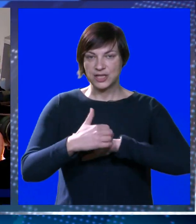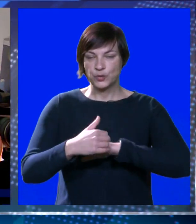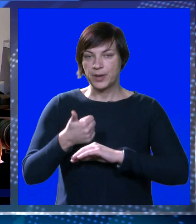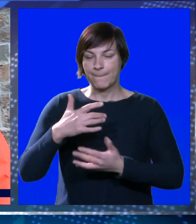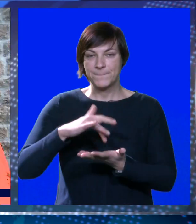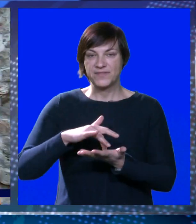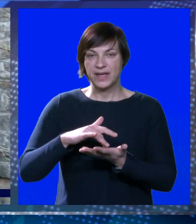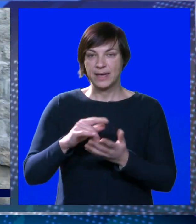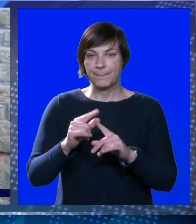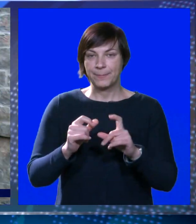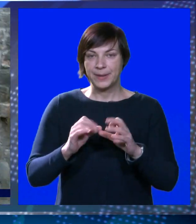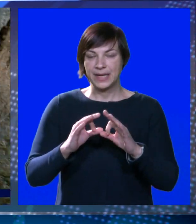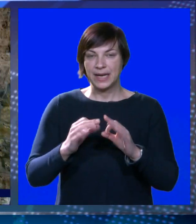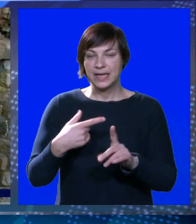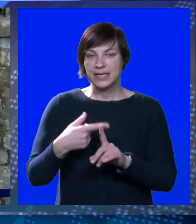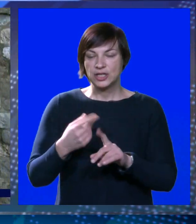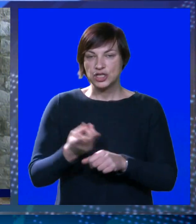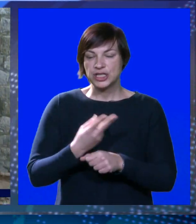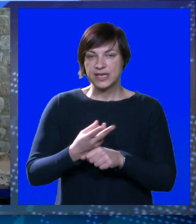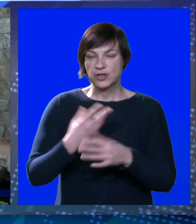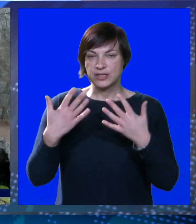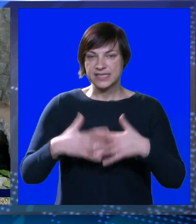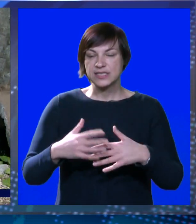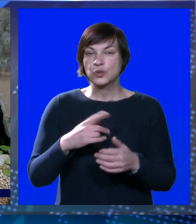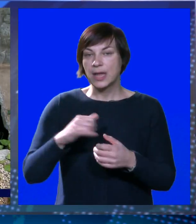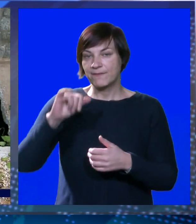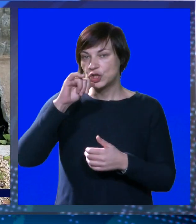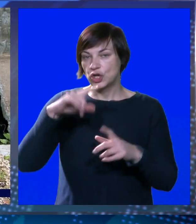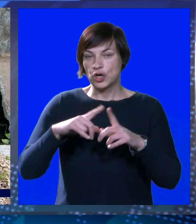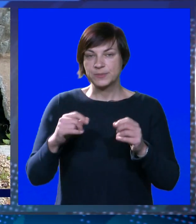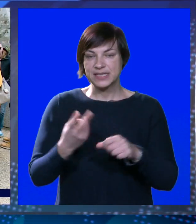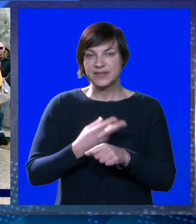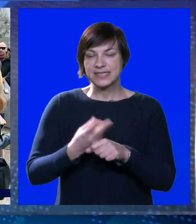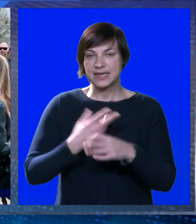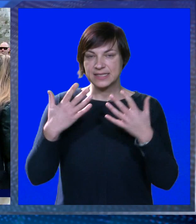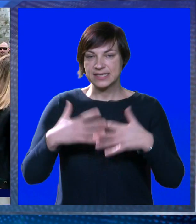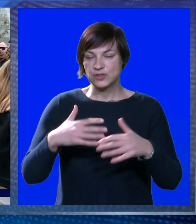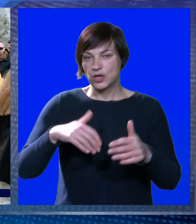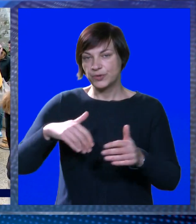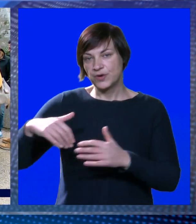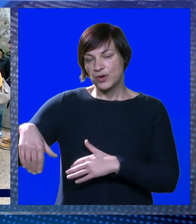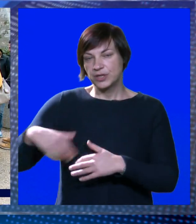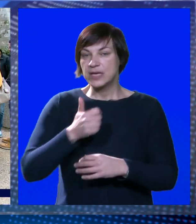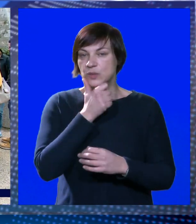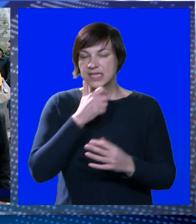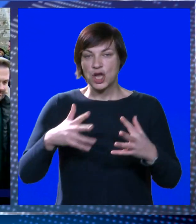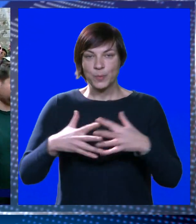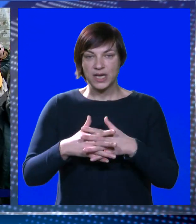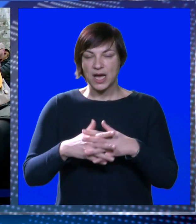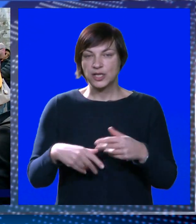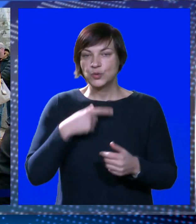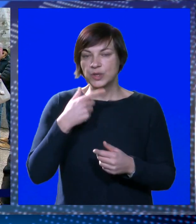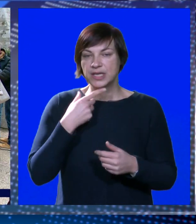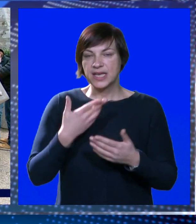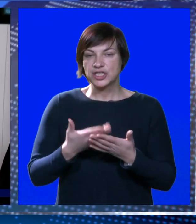Prva lokacija bila je pile, točnije je rekonstrukcija sustava vodoopskrbe i sanacija sustava odvodnje u povijesnoj jezgri.